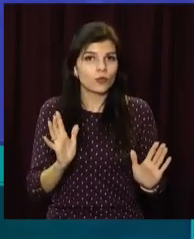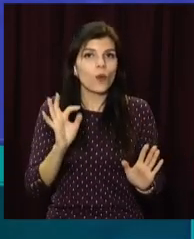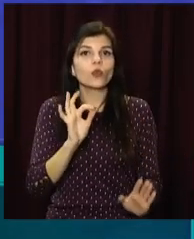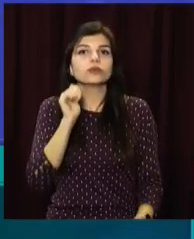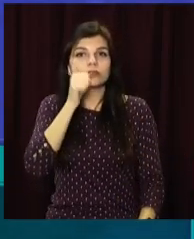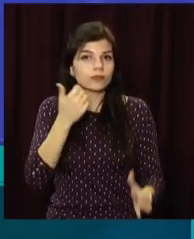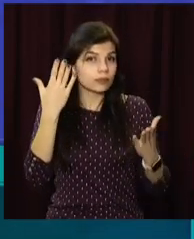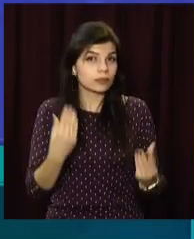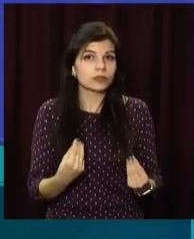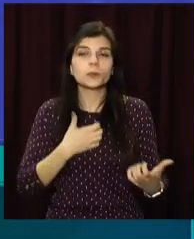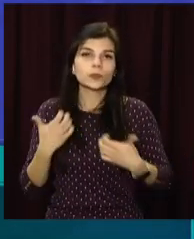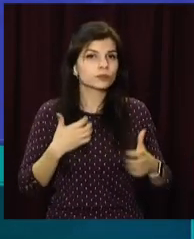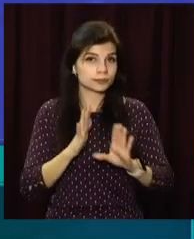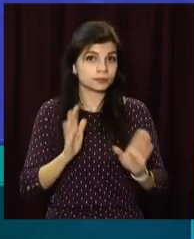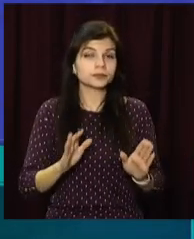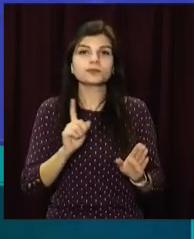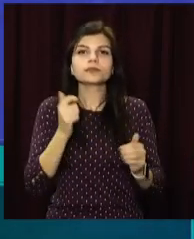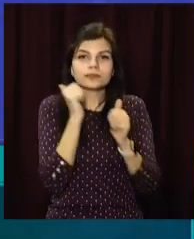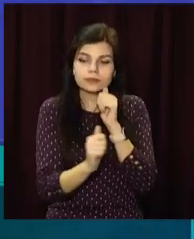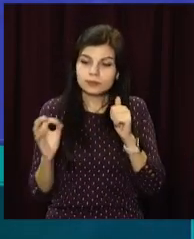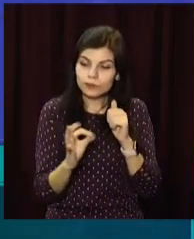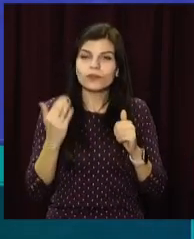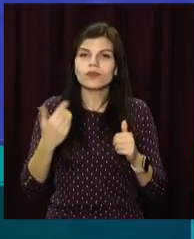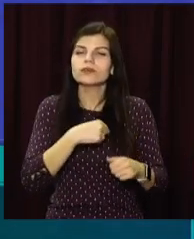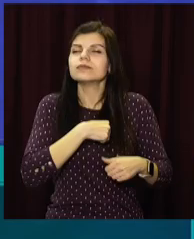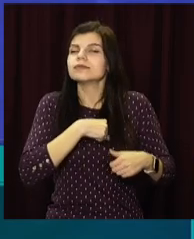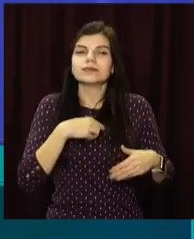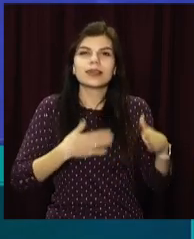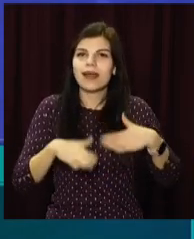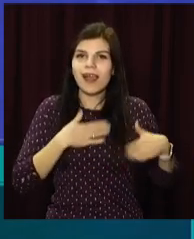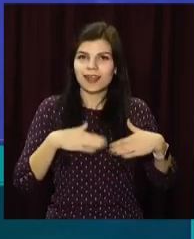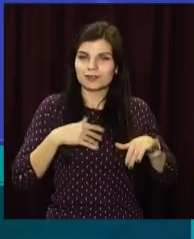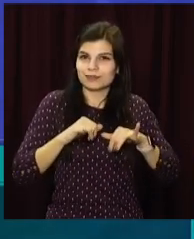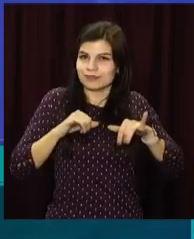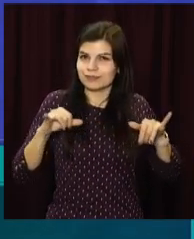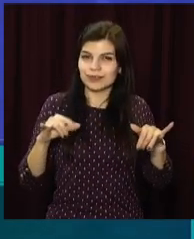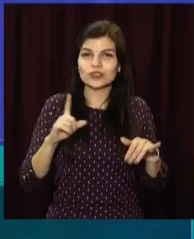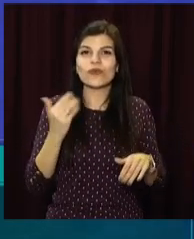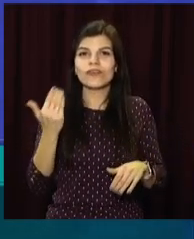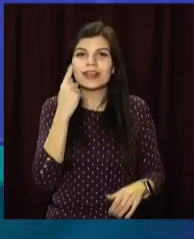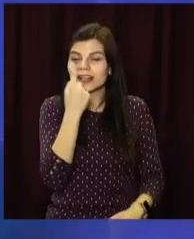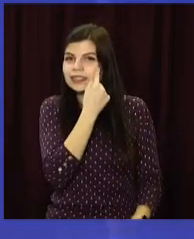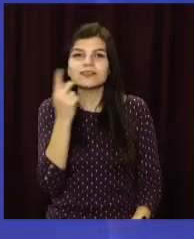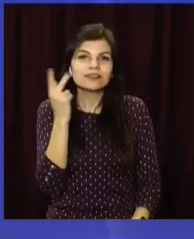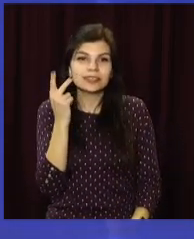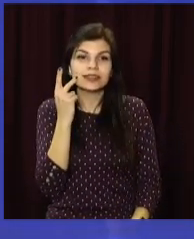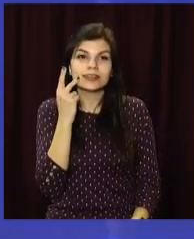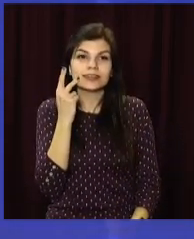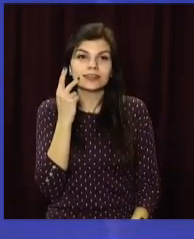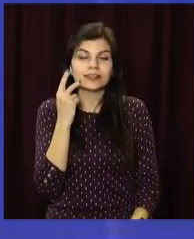завтрашній дні, щоб кожне мгновення припевняло вас радістю, щоб ваші очі завжди